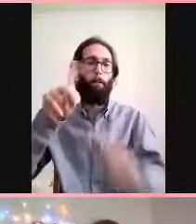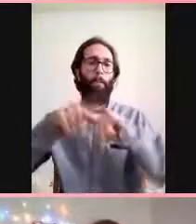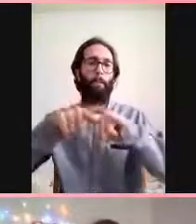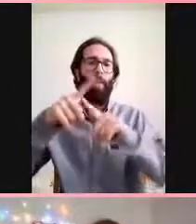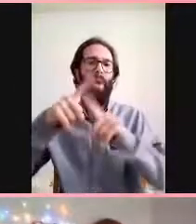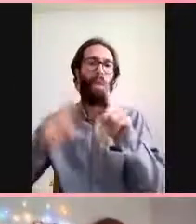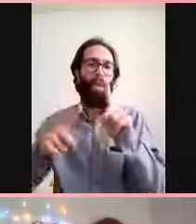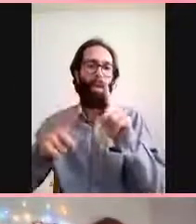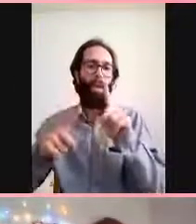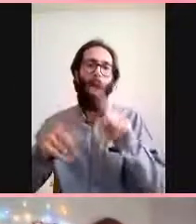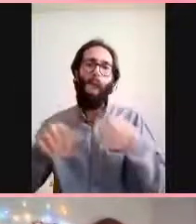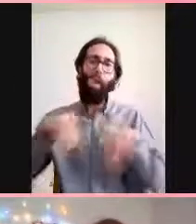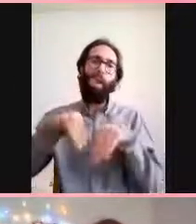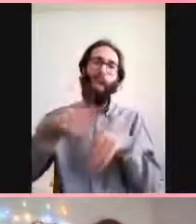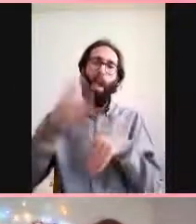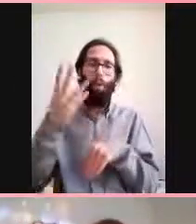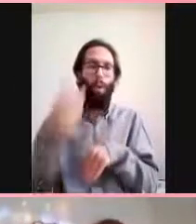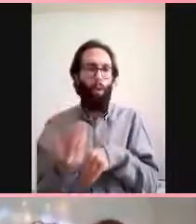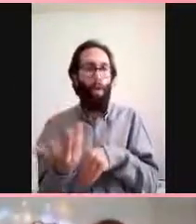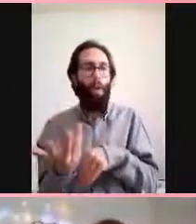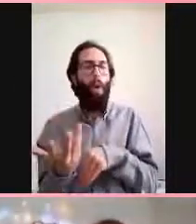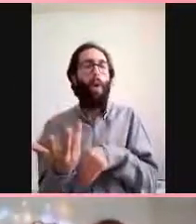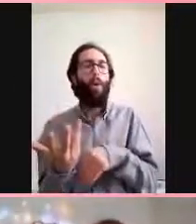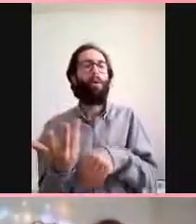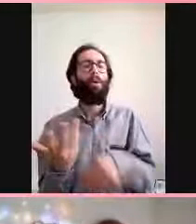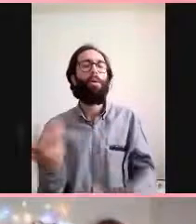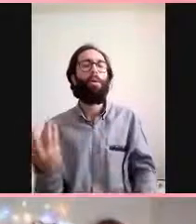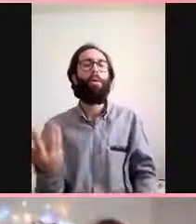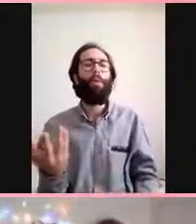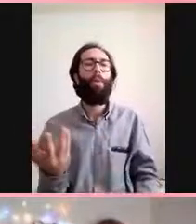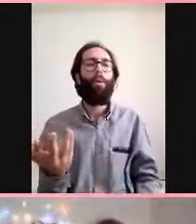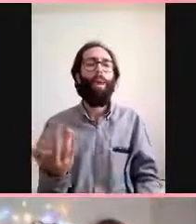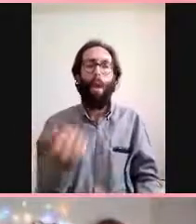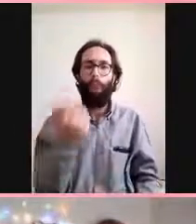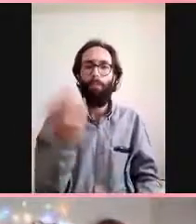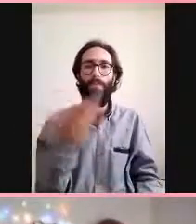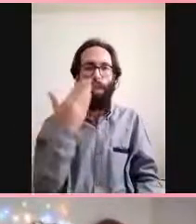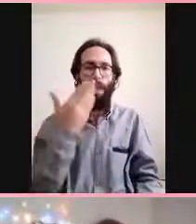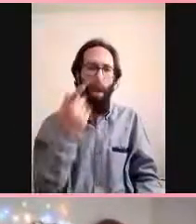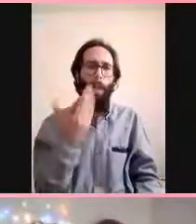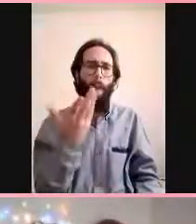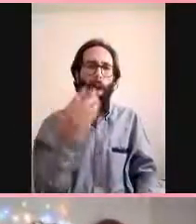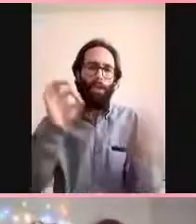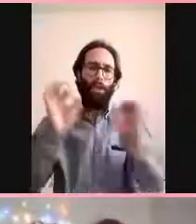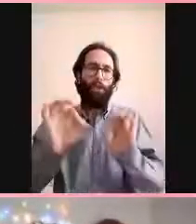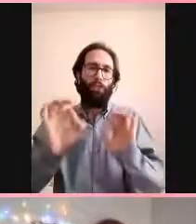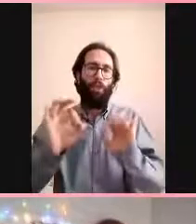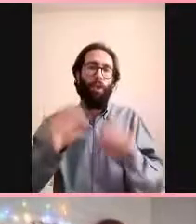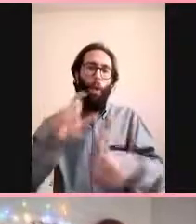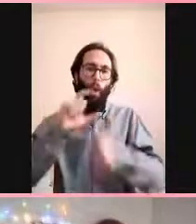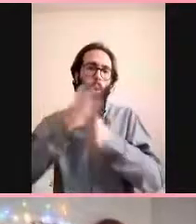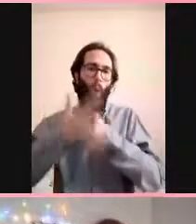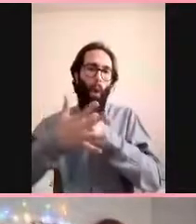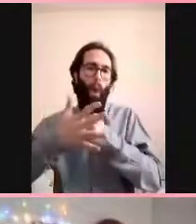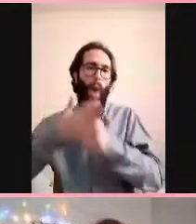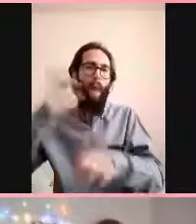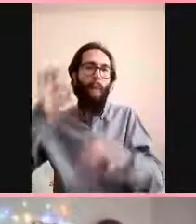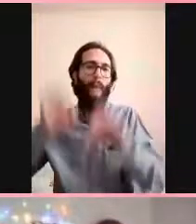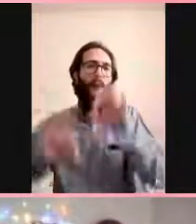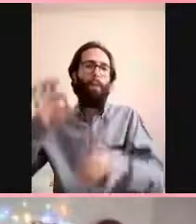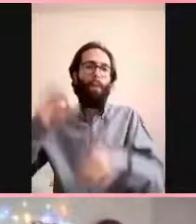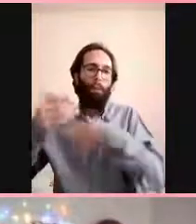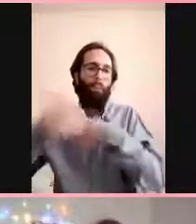yani pıhtının tek şey sanırım kansulandırıcı veriyorlar ama şeylere yoğun bakım hastalarına